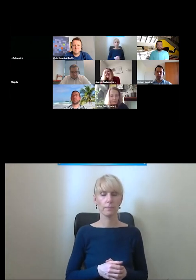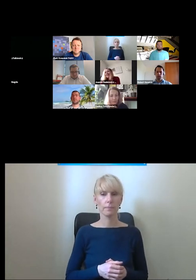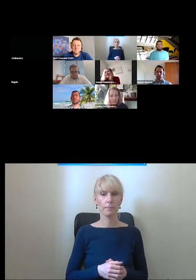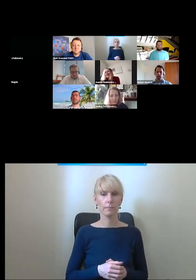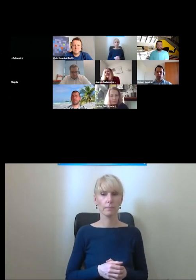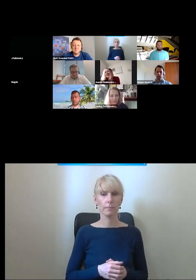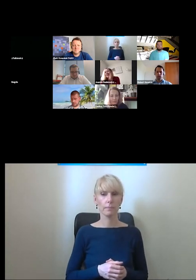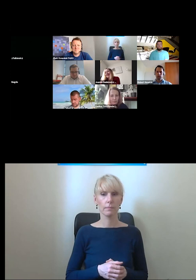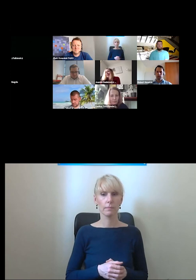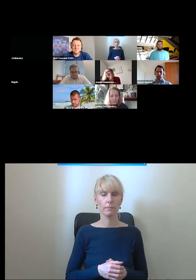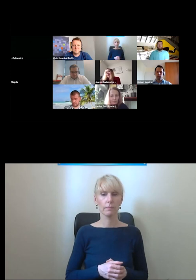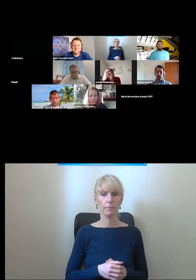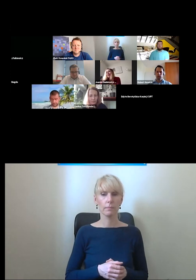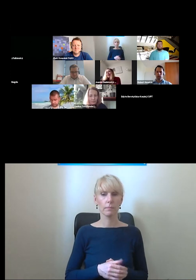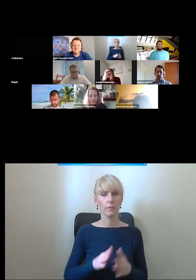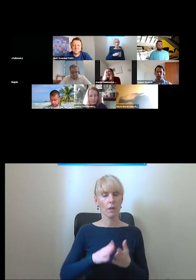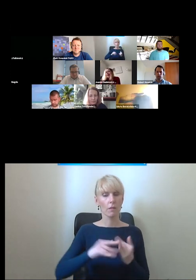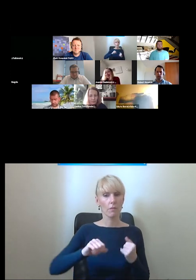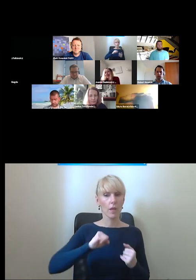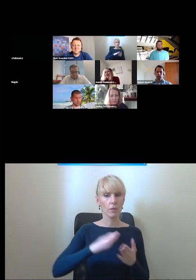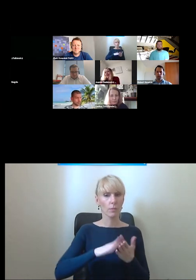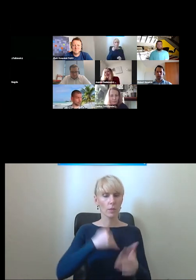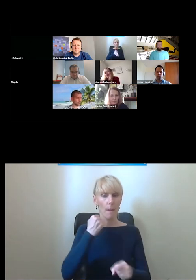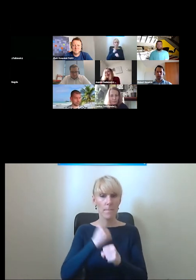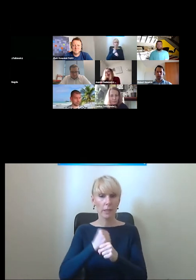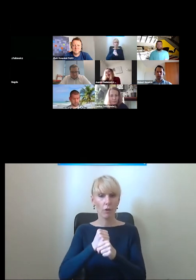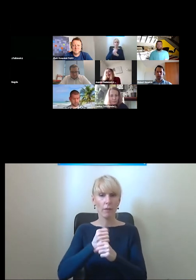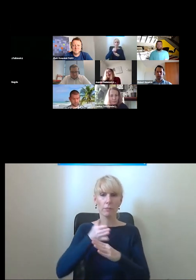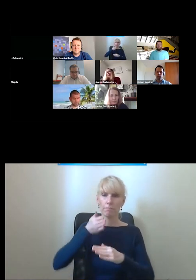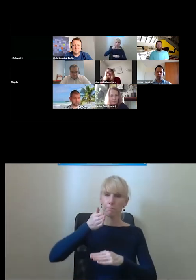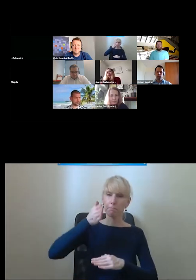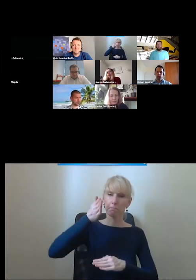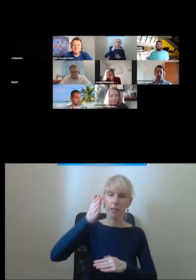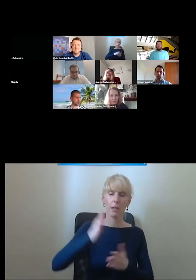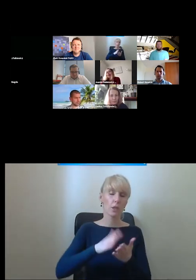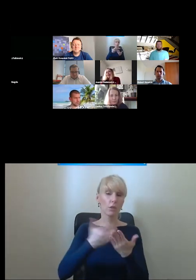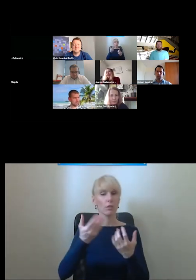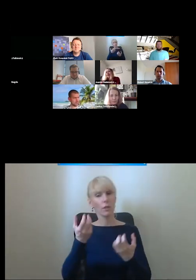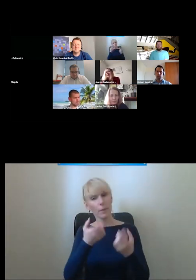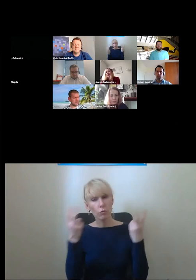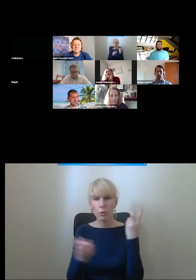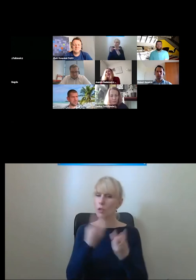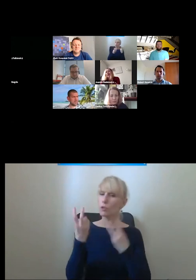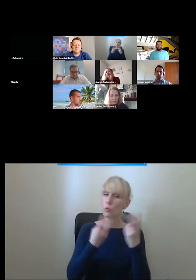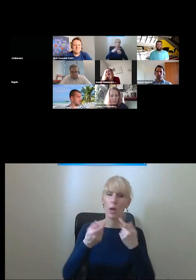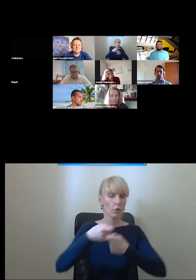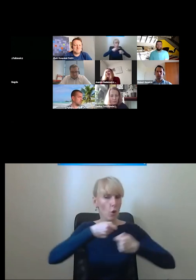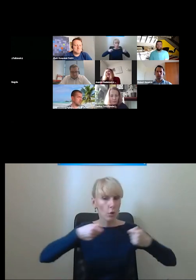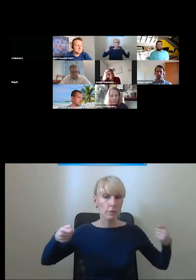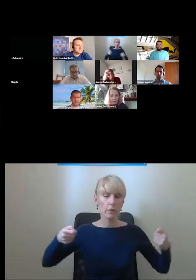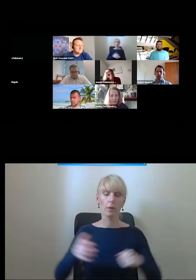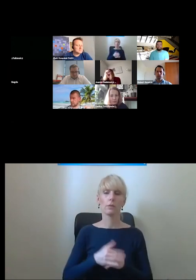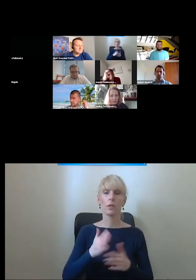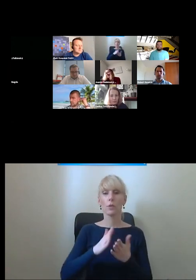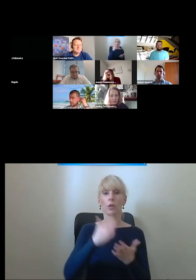sądzę, że to jest taką też myślę, żeby cały czas pracować dalej i szukać głębiej jeszcze rozwiązań i nawet poprawiać już to co